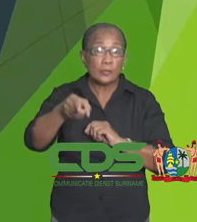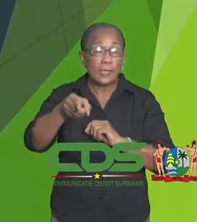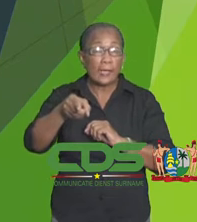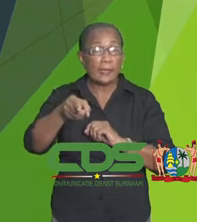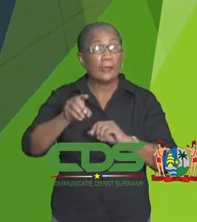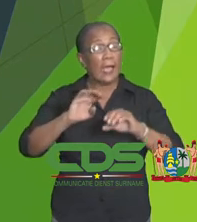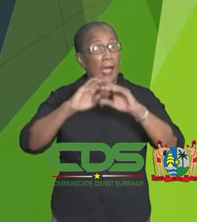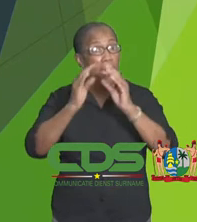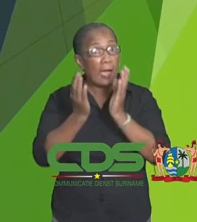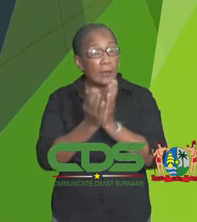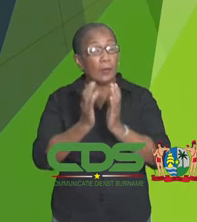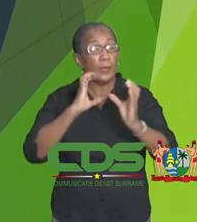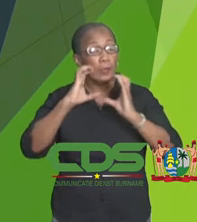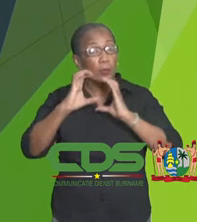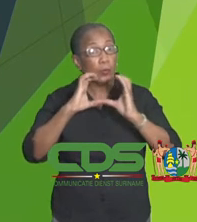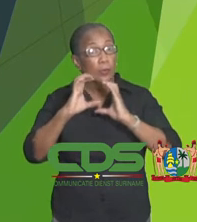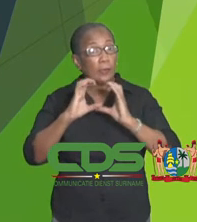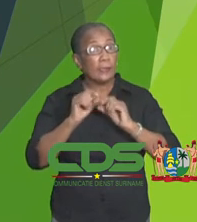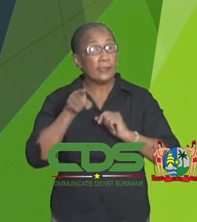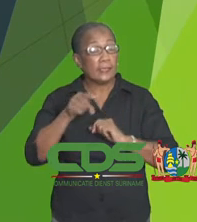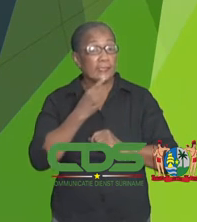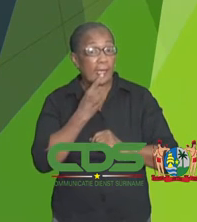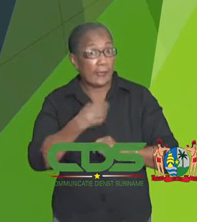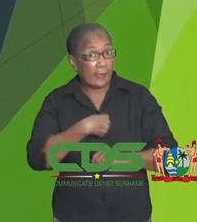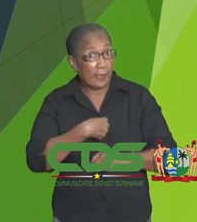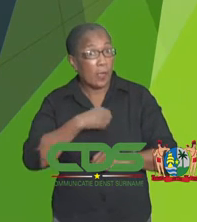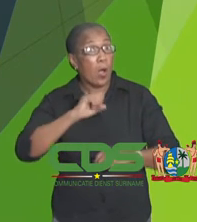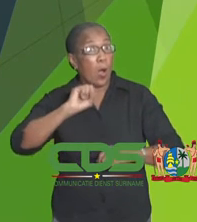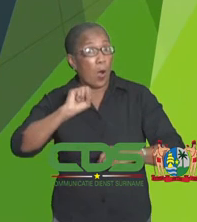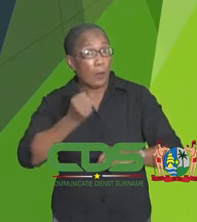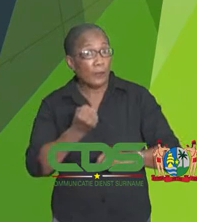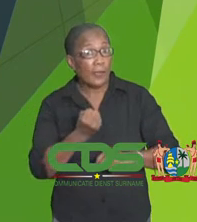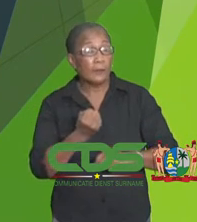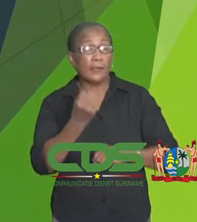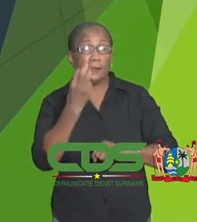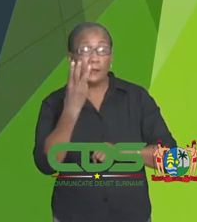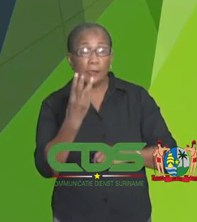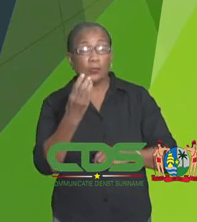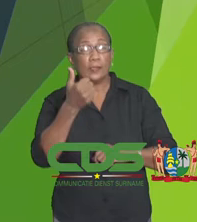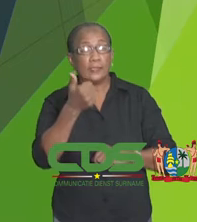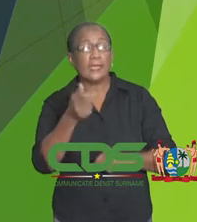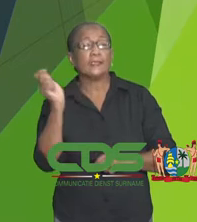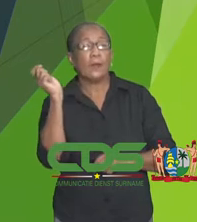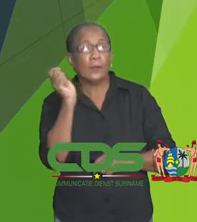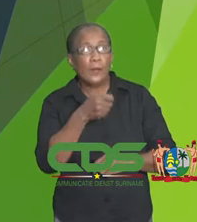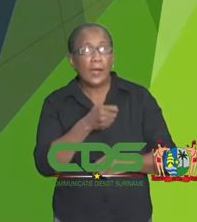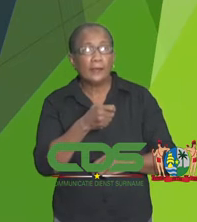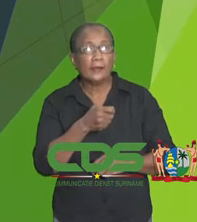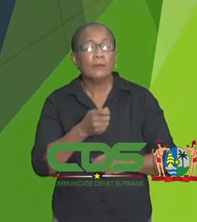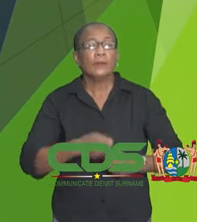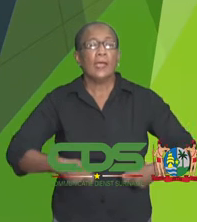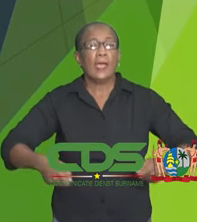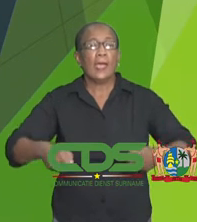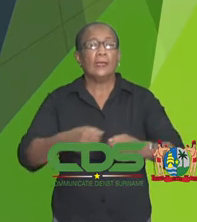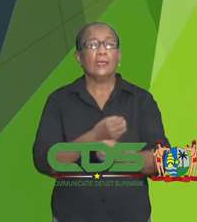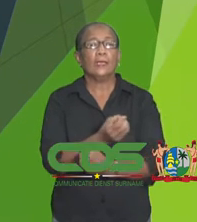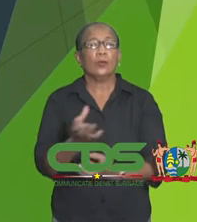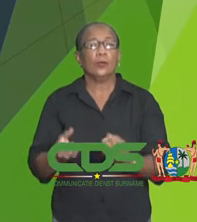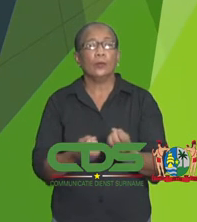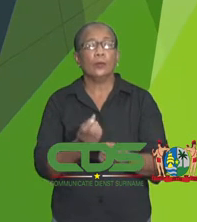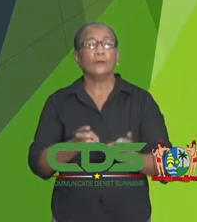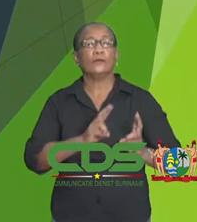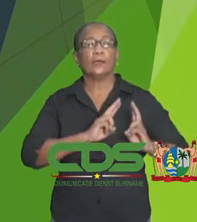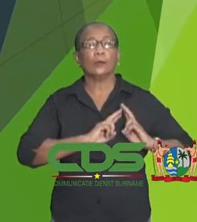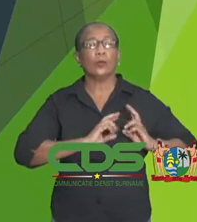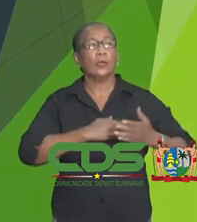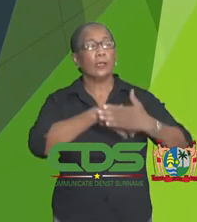er reeds 30 sterfgevallen genoteerd. Dr. Lachmi Kodan, lid van de stuurgroep Maternale en Neonatale